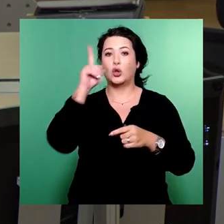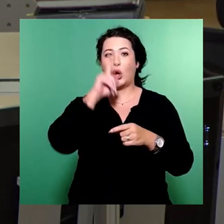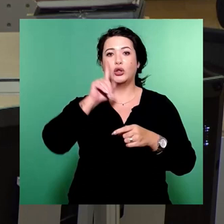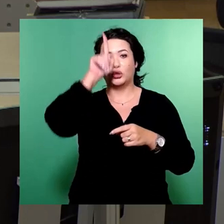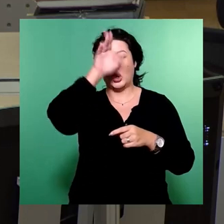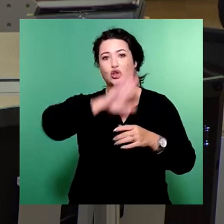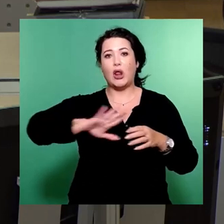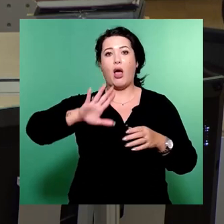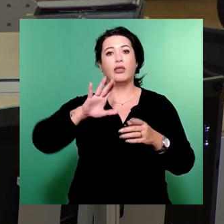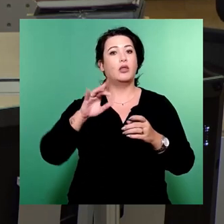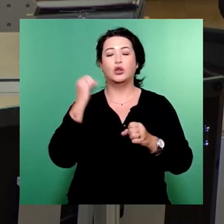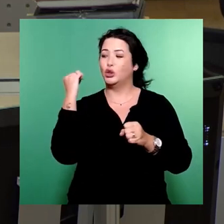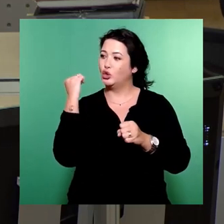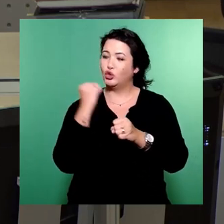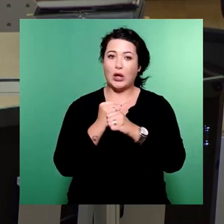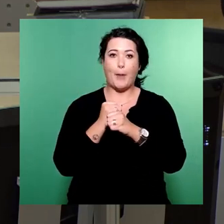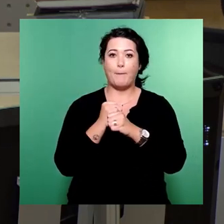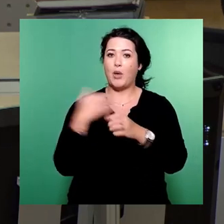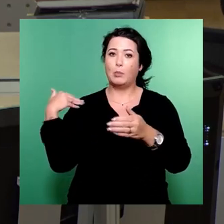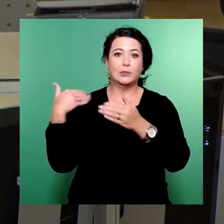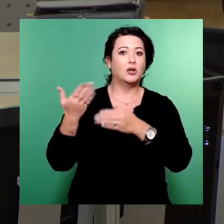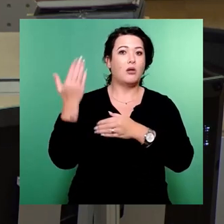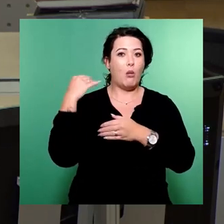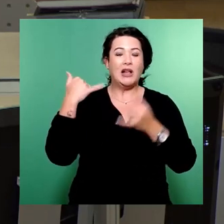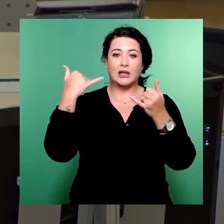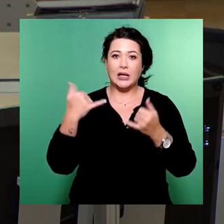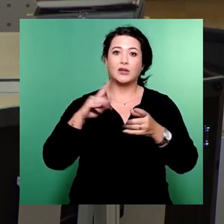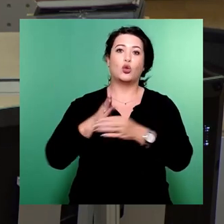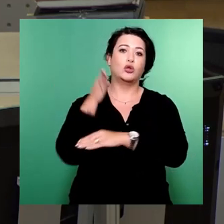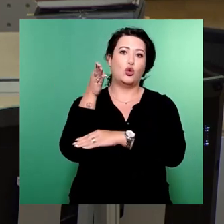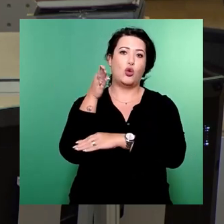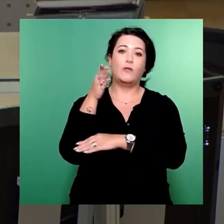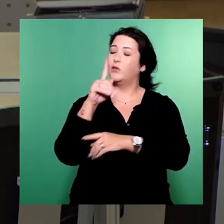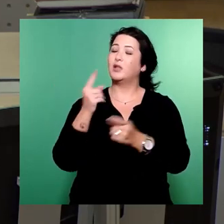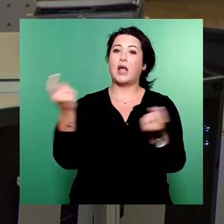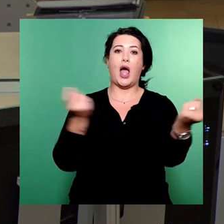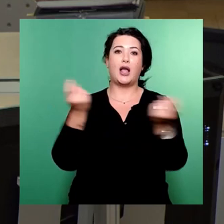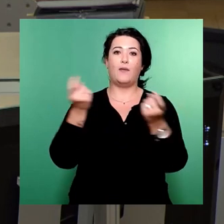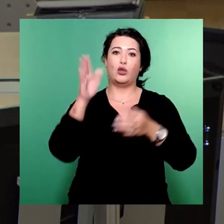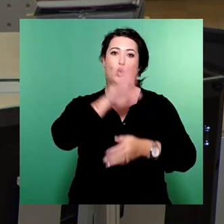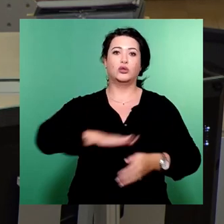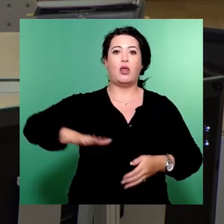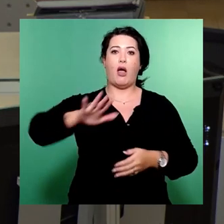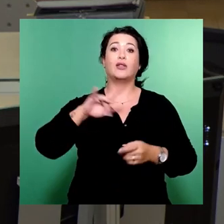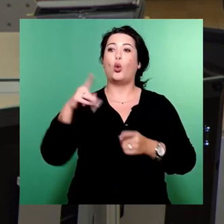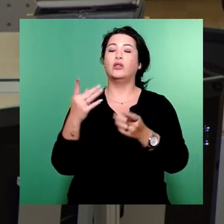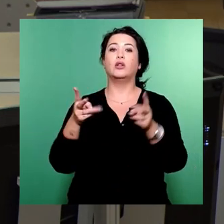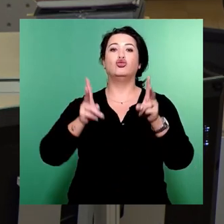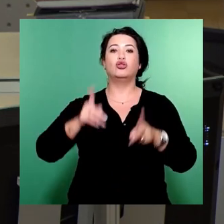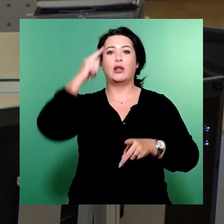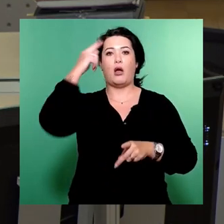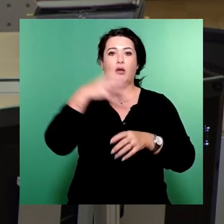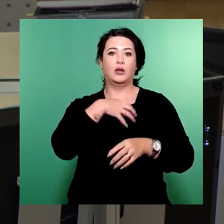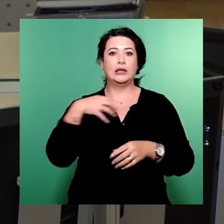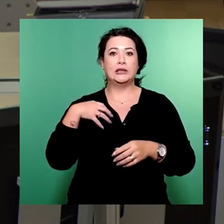Deutschland wird immer sein. Ein Einwanderungsland. Und daran wird auch der Stadtrat Dresden nichts